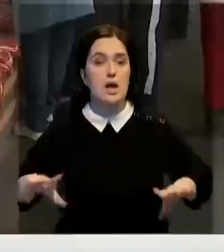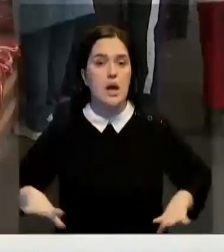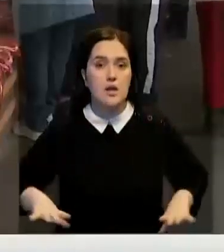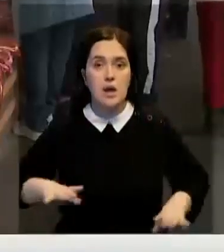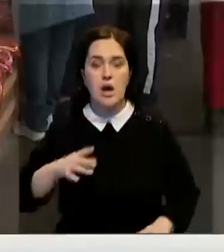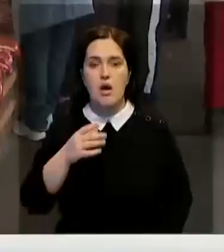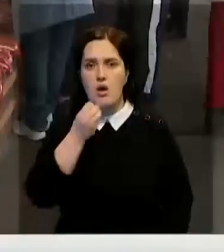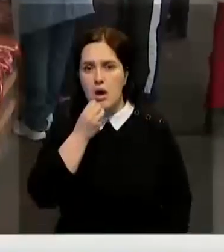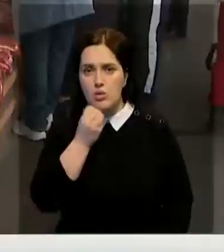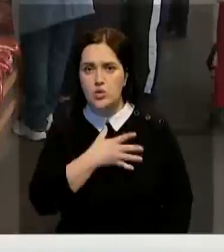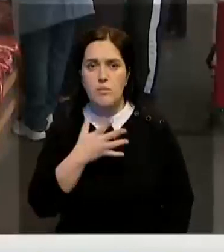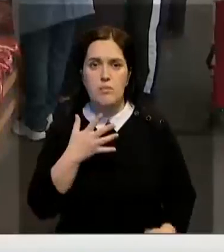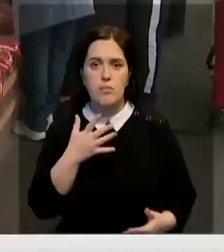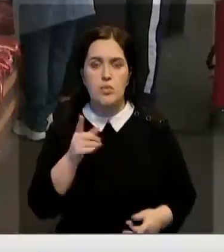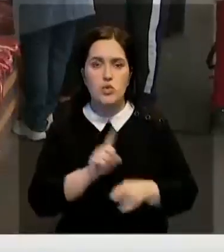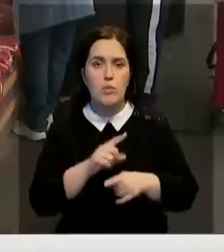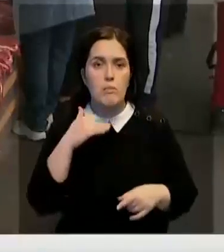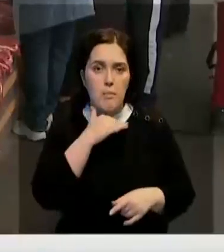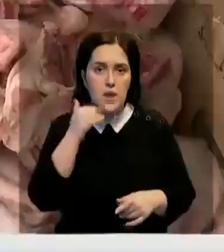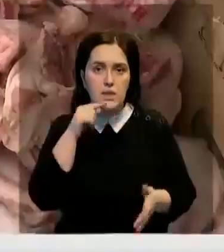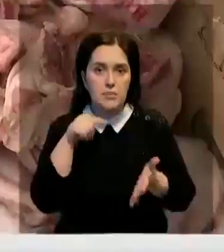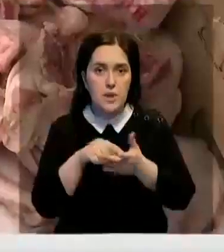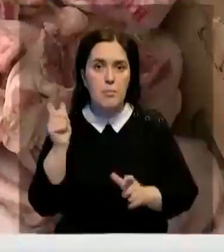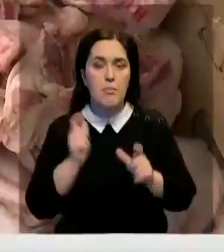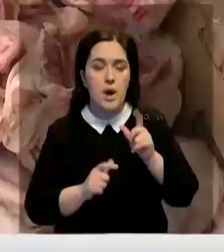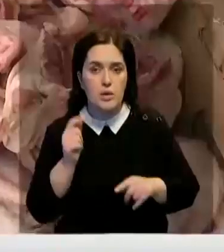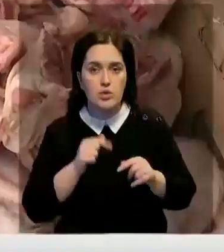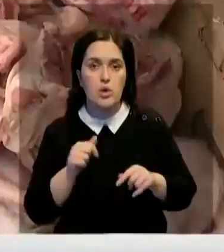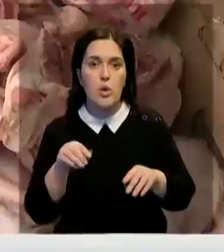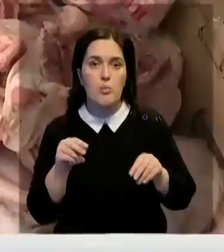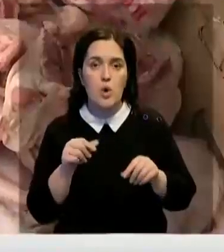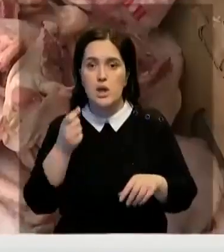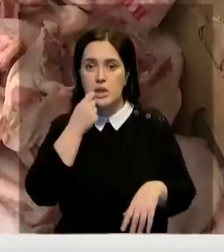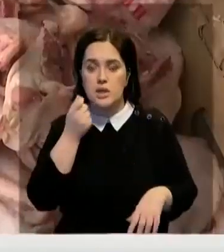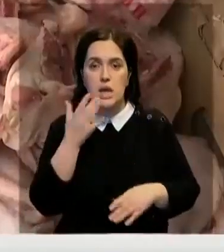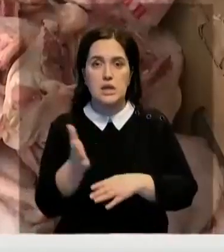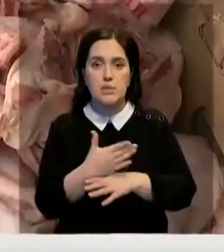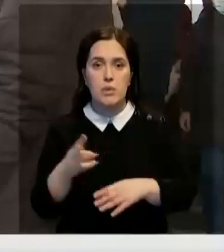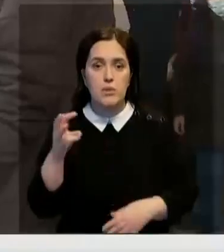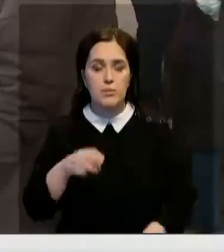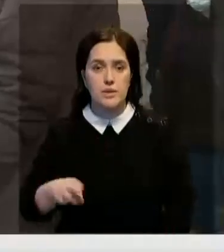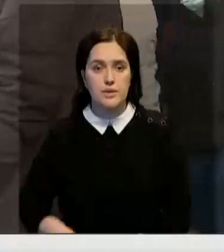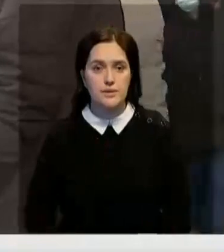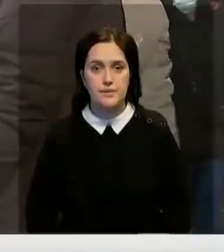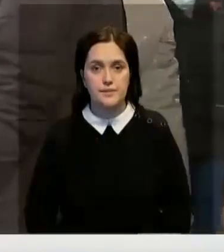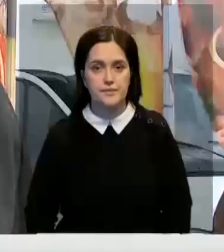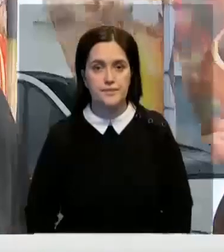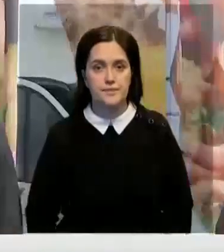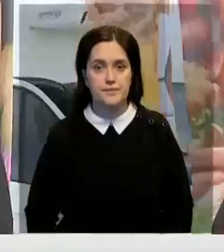конина. Хорошим спросом также пользуются мясо птицы, молочные изделия, мука, яйца, рыба и мед.